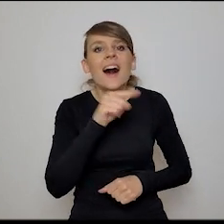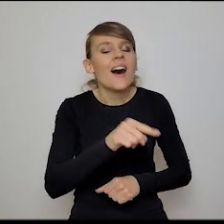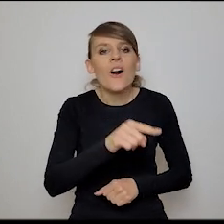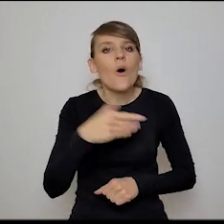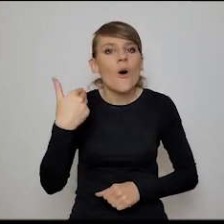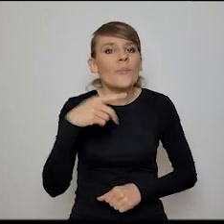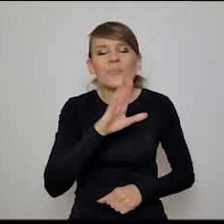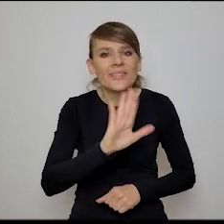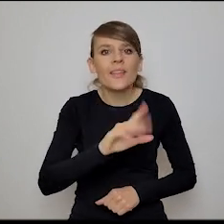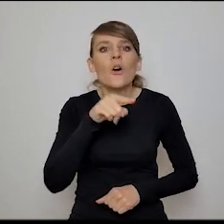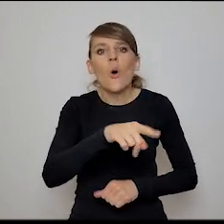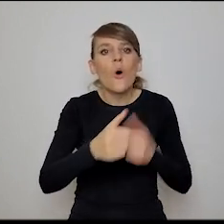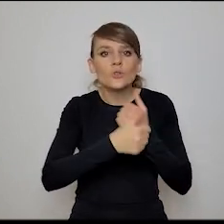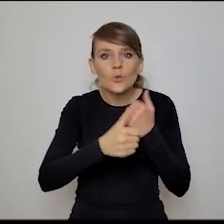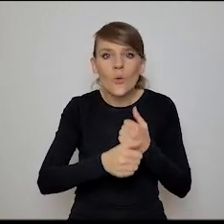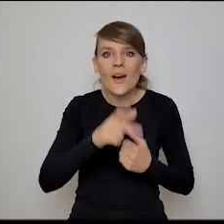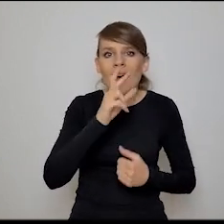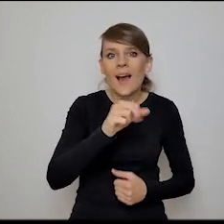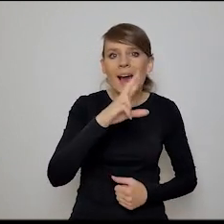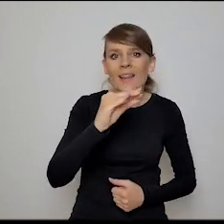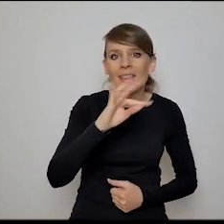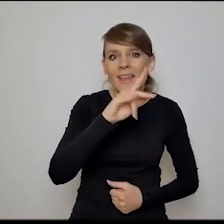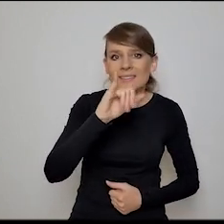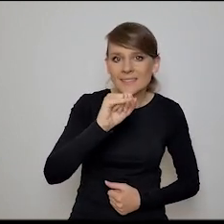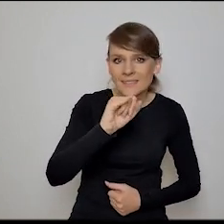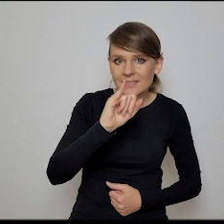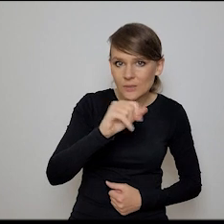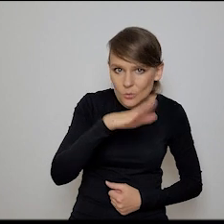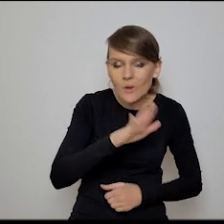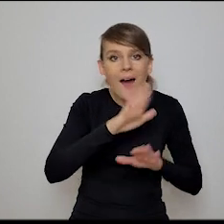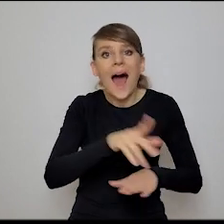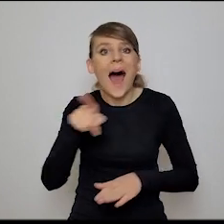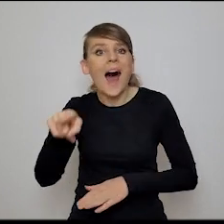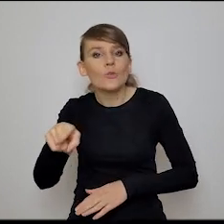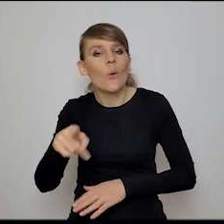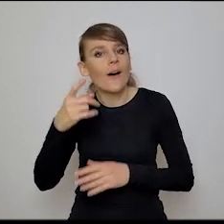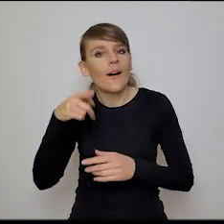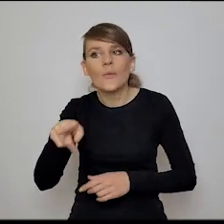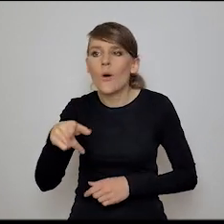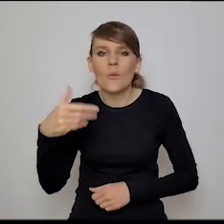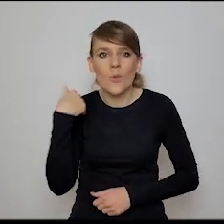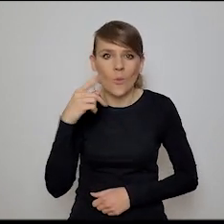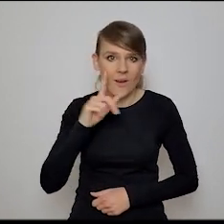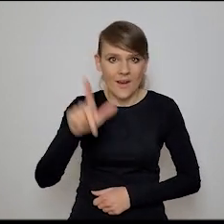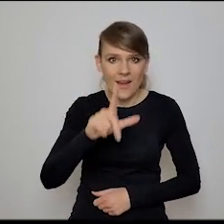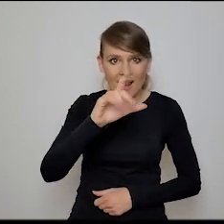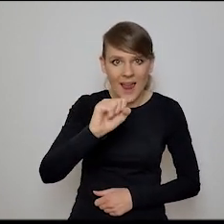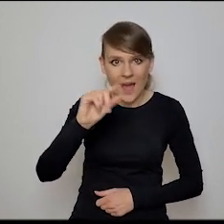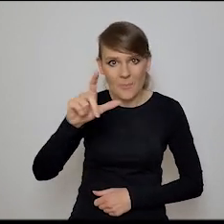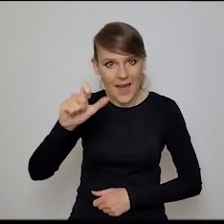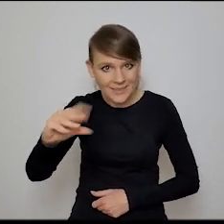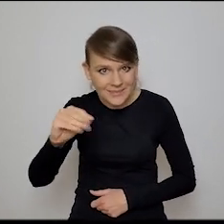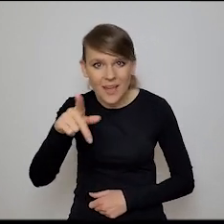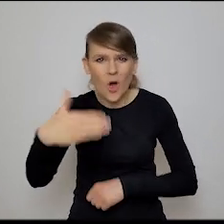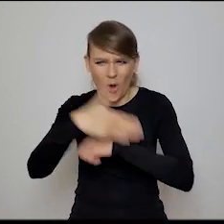To była koncepcja, nie, bo to chodziło, że kartezjański demon to jest jak gdyby jedna parafia. To jest taka hipoteza, że nazywał się Laplace. To była końcówka